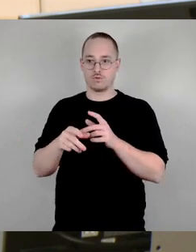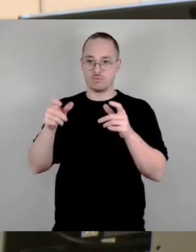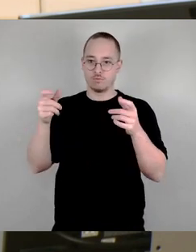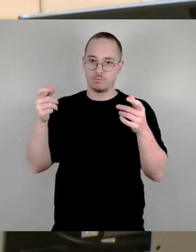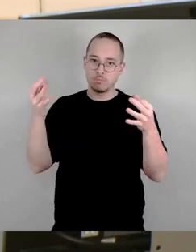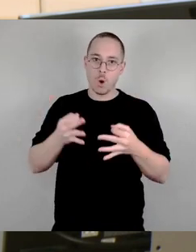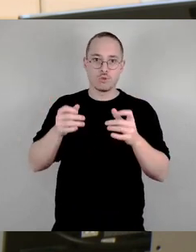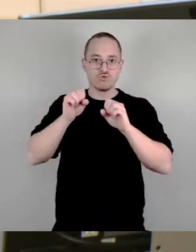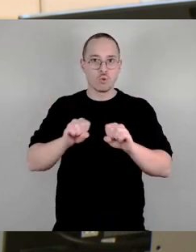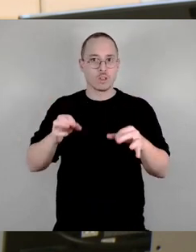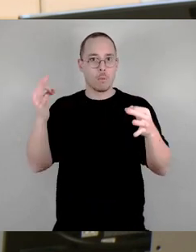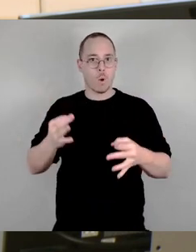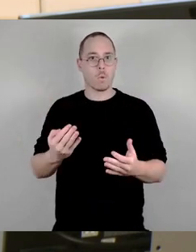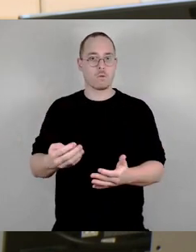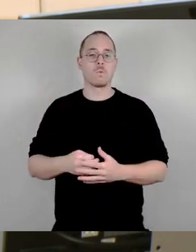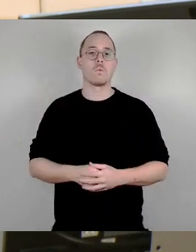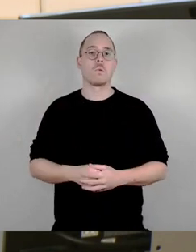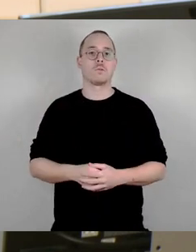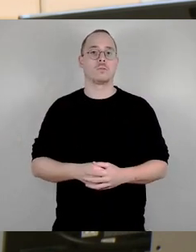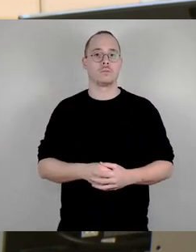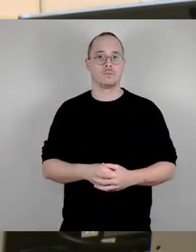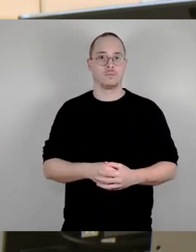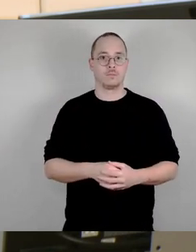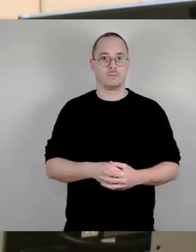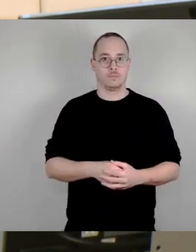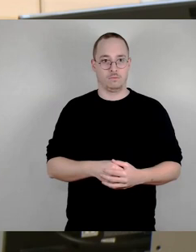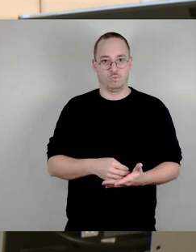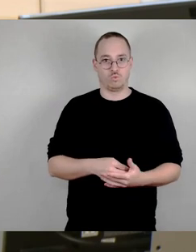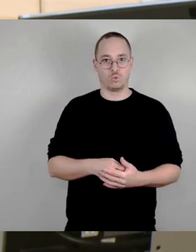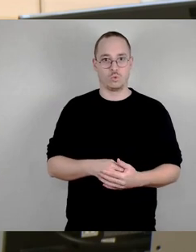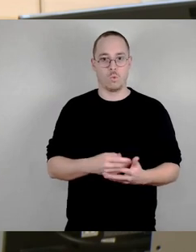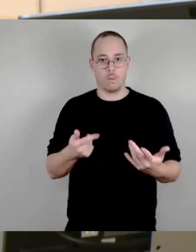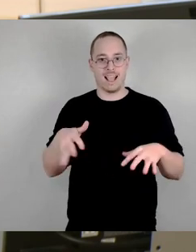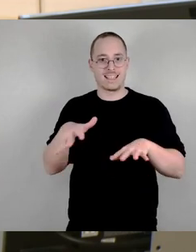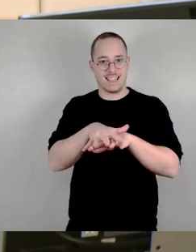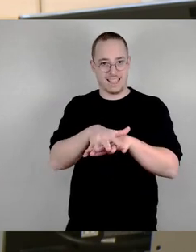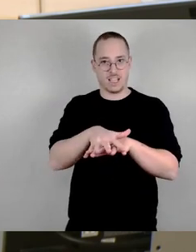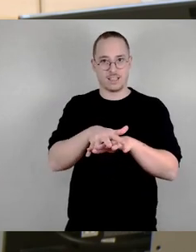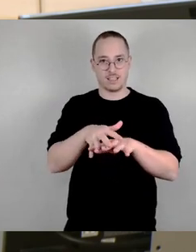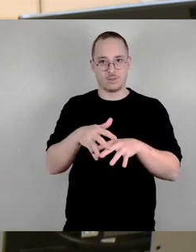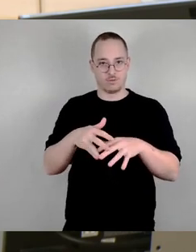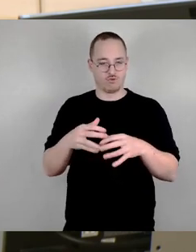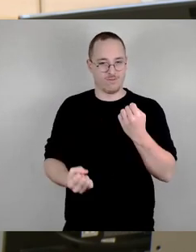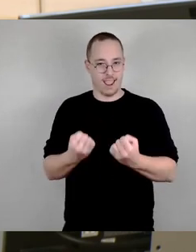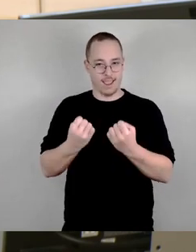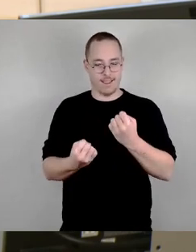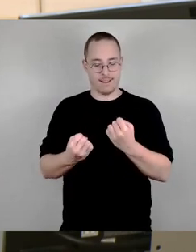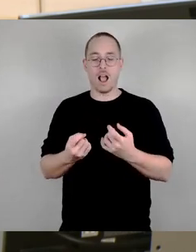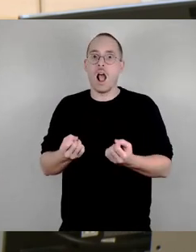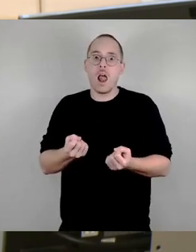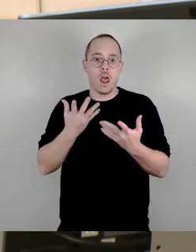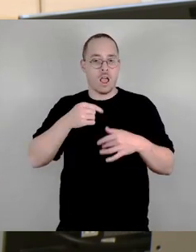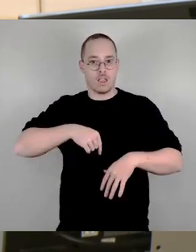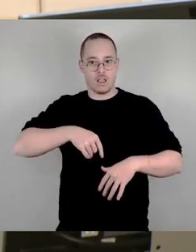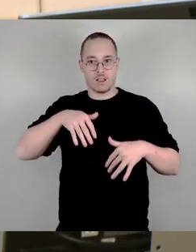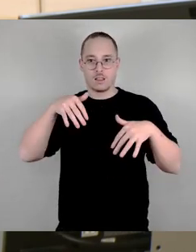wir haben hier eine humanitäre Verpflichtung, die wir als Stadtgesellschaft, die wir in Deutschland, die wir in Europa